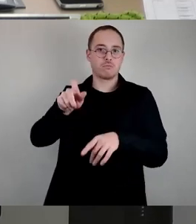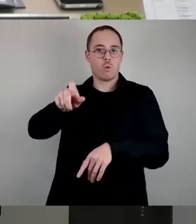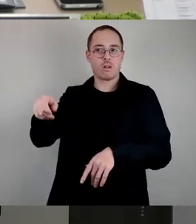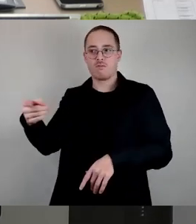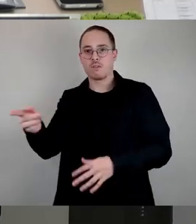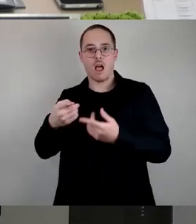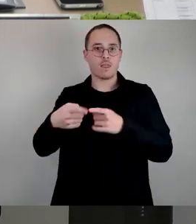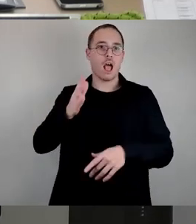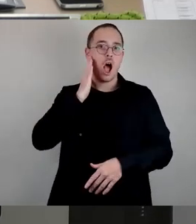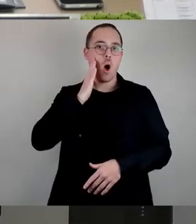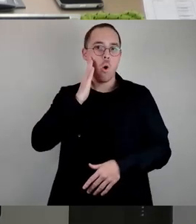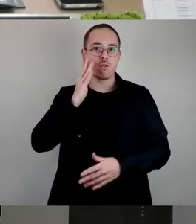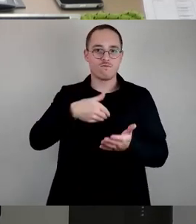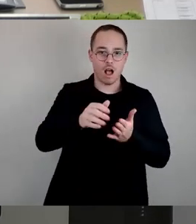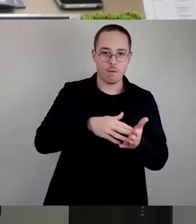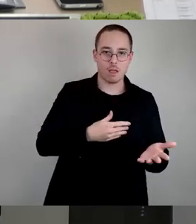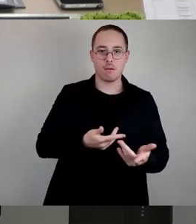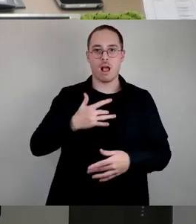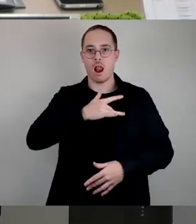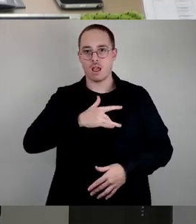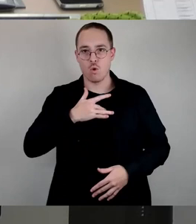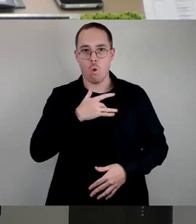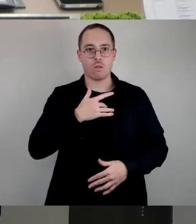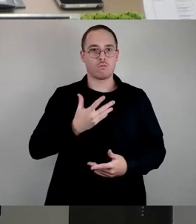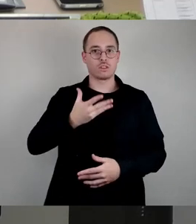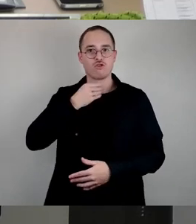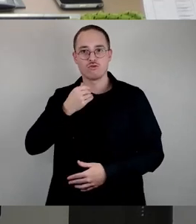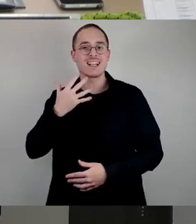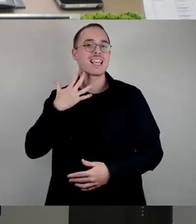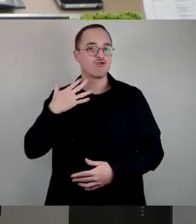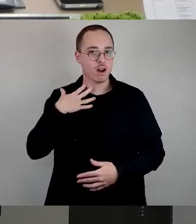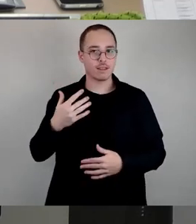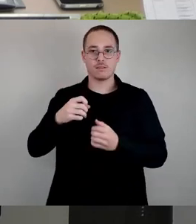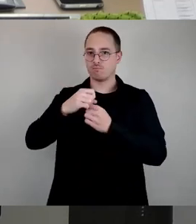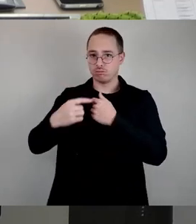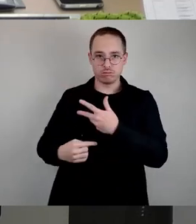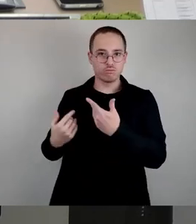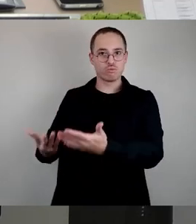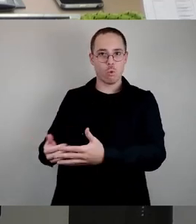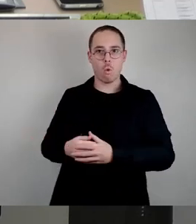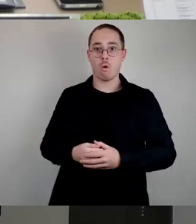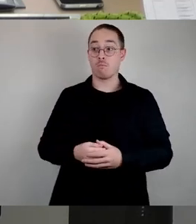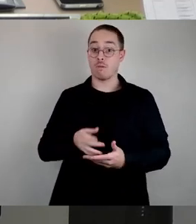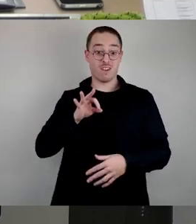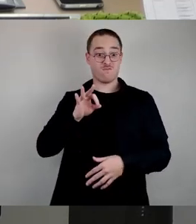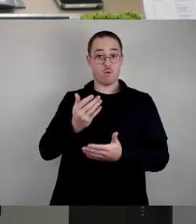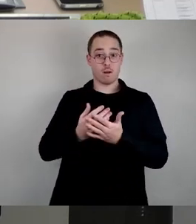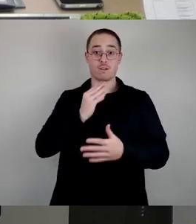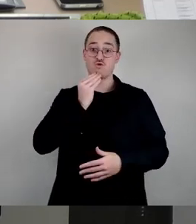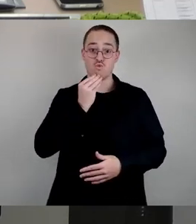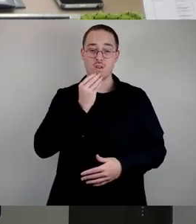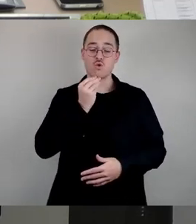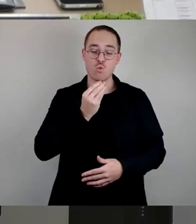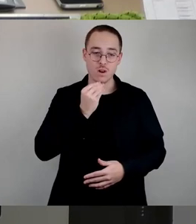und Religion hat sich die Situation für Juden weltweit seit dem 7. Oktober dramatisch